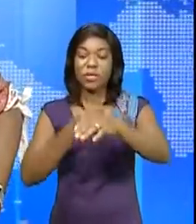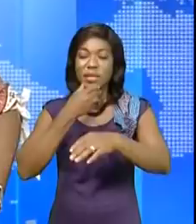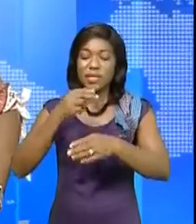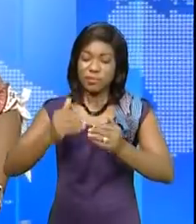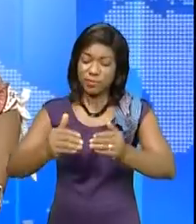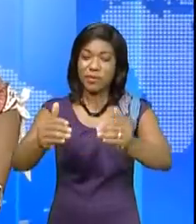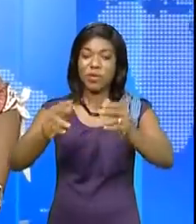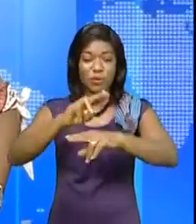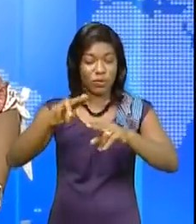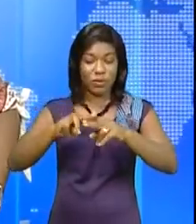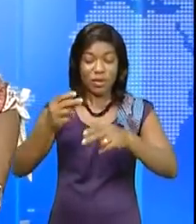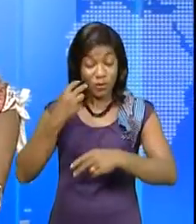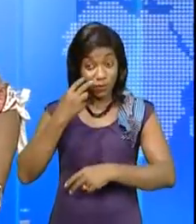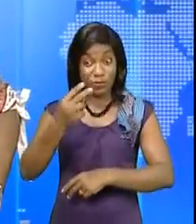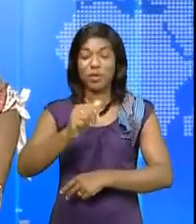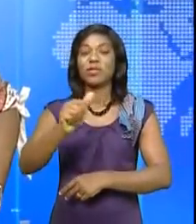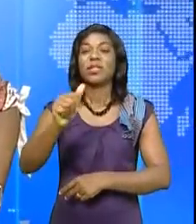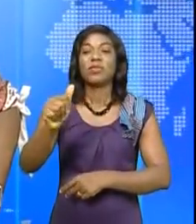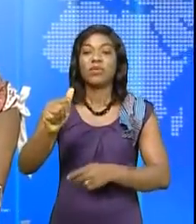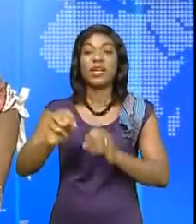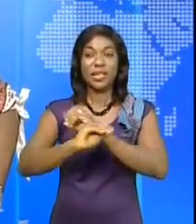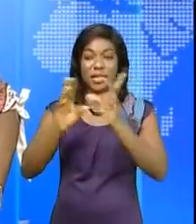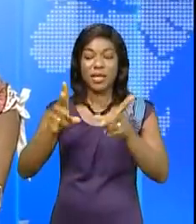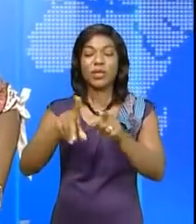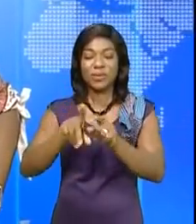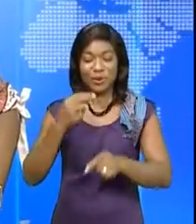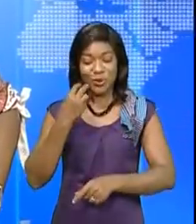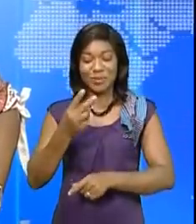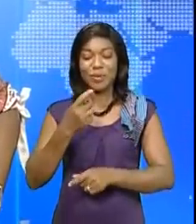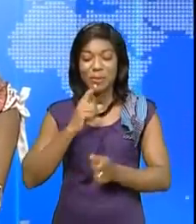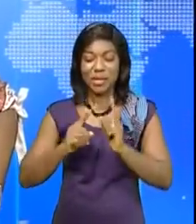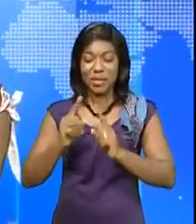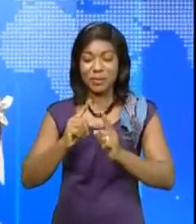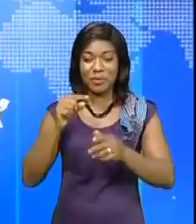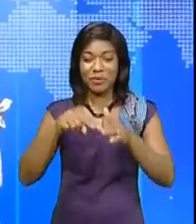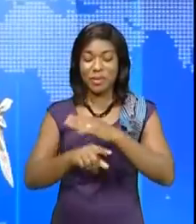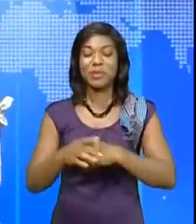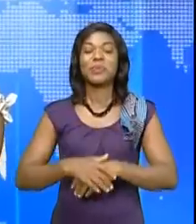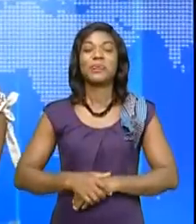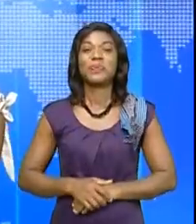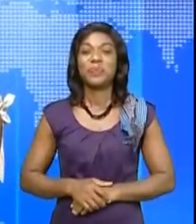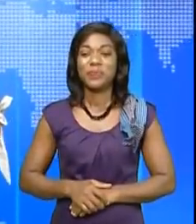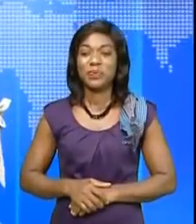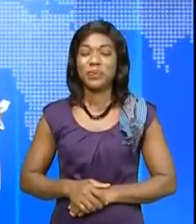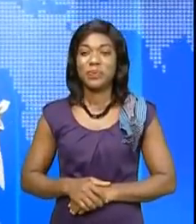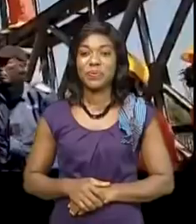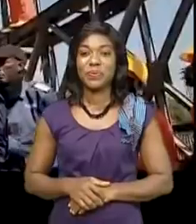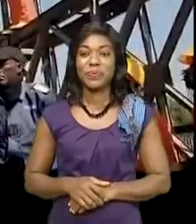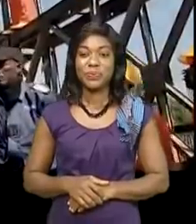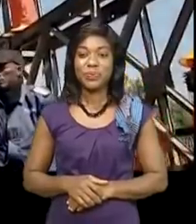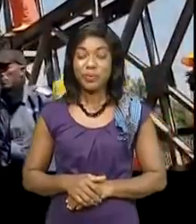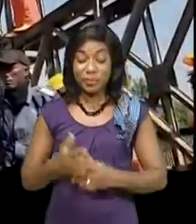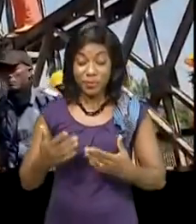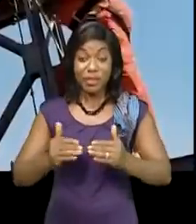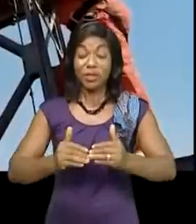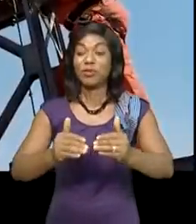'arrivée des éléments de construction de ce pont en provenance de l'ex-province orientale. Redis Kittout, reportage. Bonne